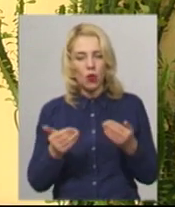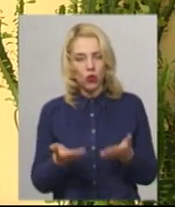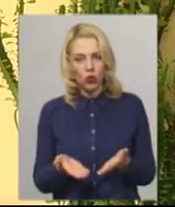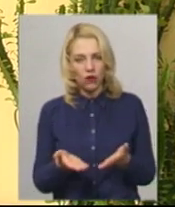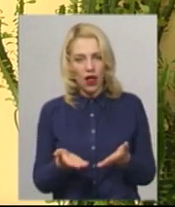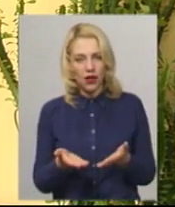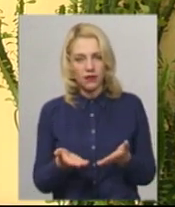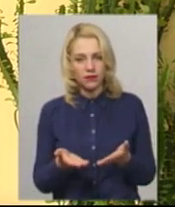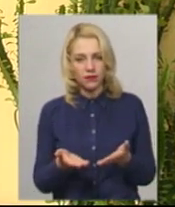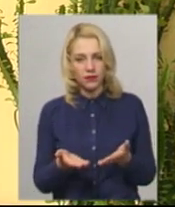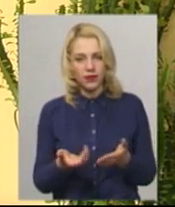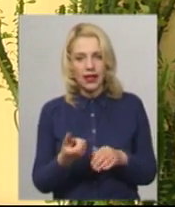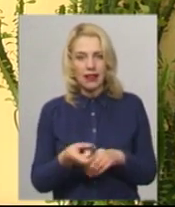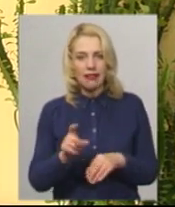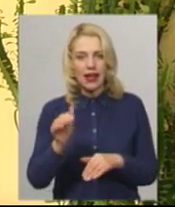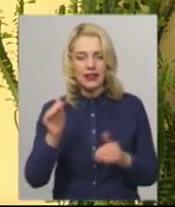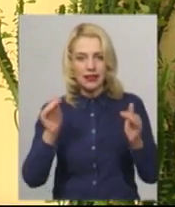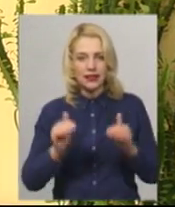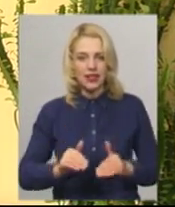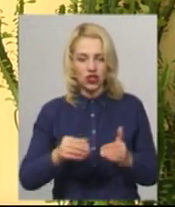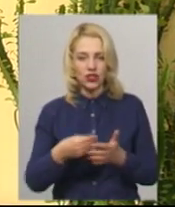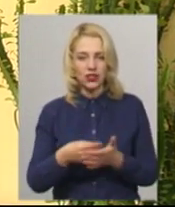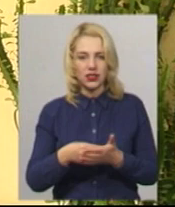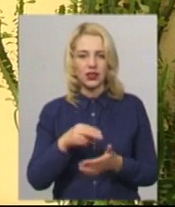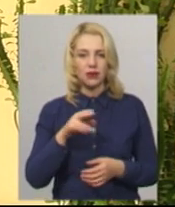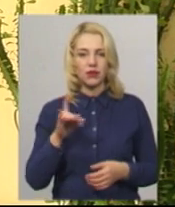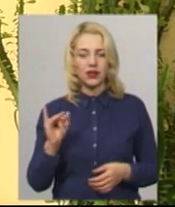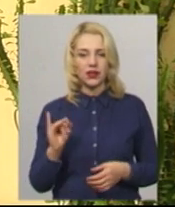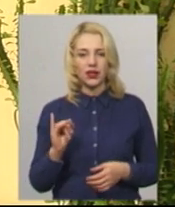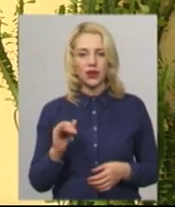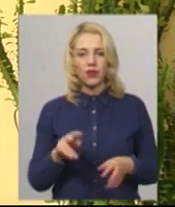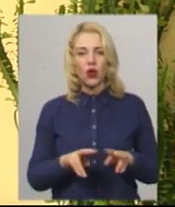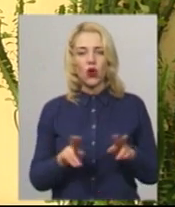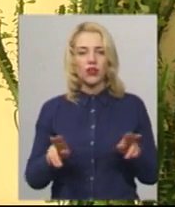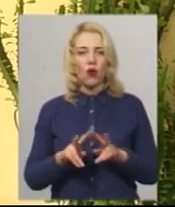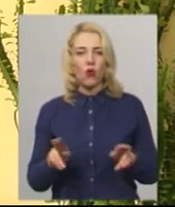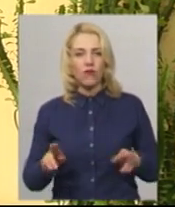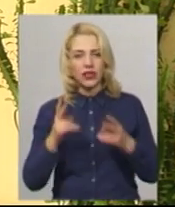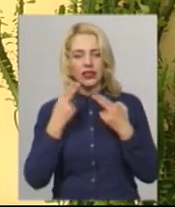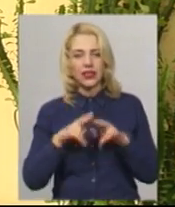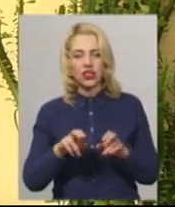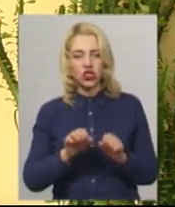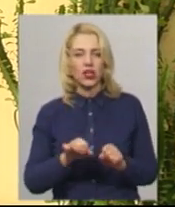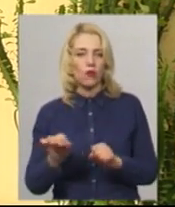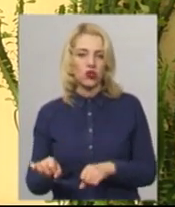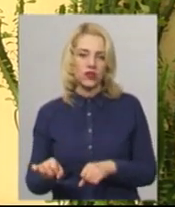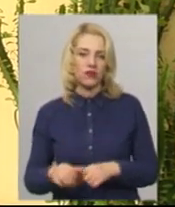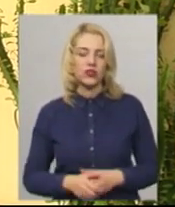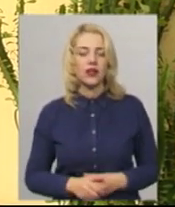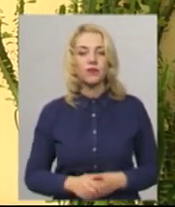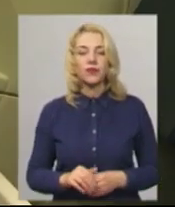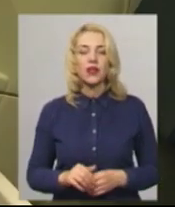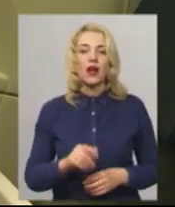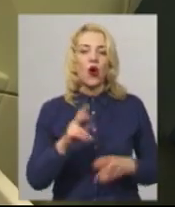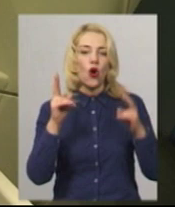найнижчі ціни при однакових технічних можливостях. І додає,